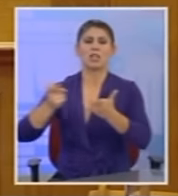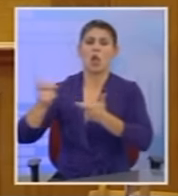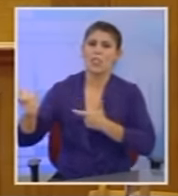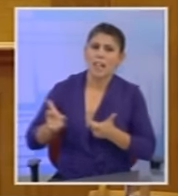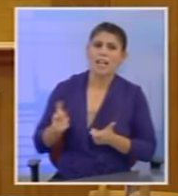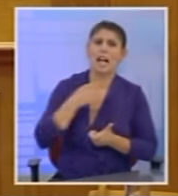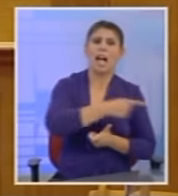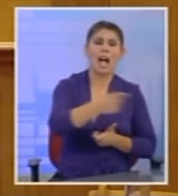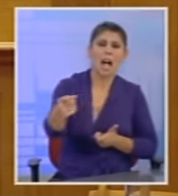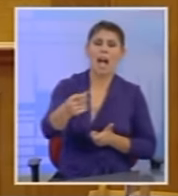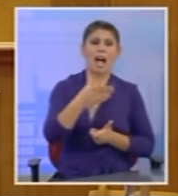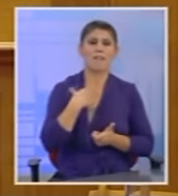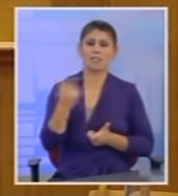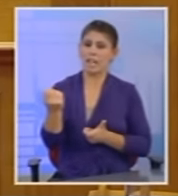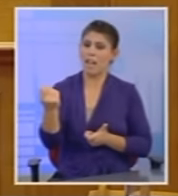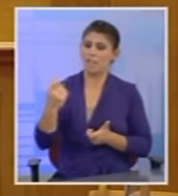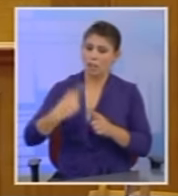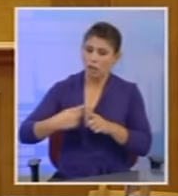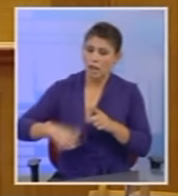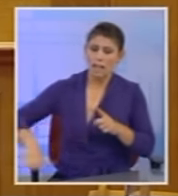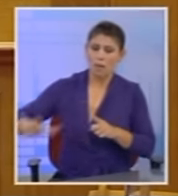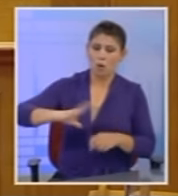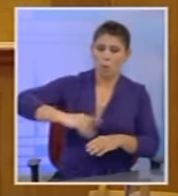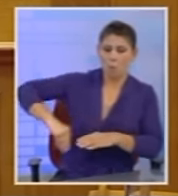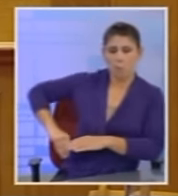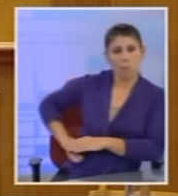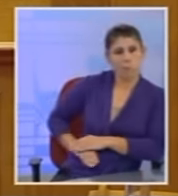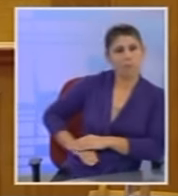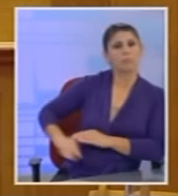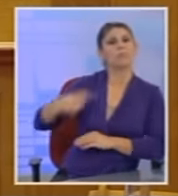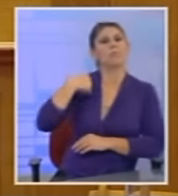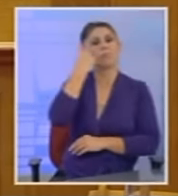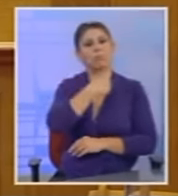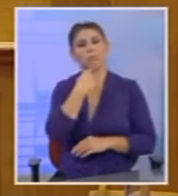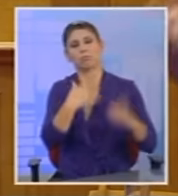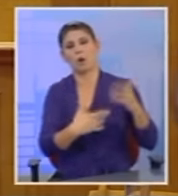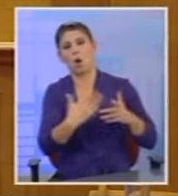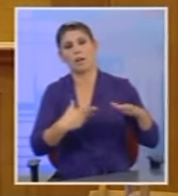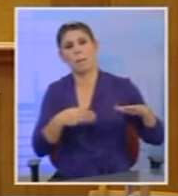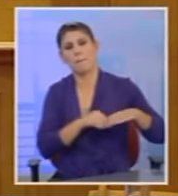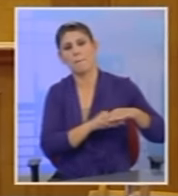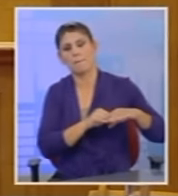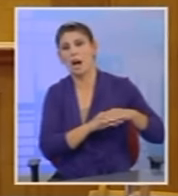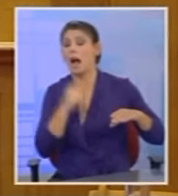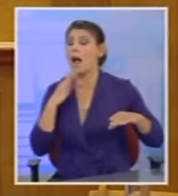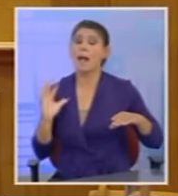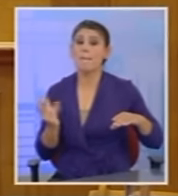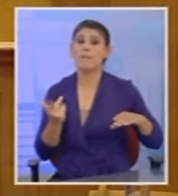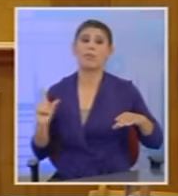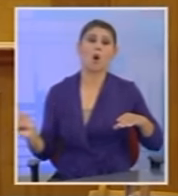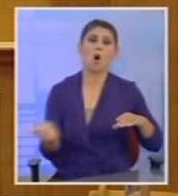ποιοι είναι αυτοί που έπαιρναν τα χρήματα του ελληνικού λαού και τα έβαζαν στις έπαιρες και στους προσωπικούς λογαριασμούς. Και επειδή θα κάνατε όλα